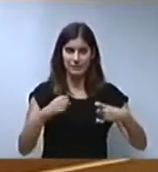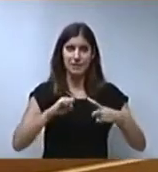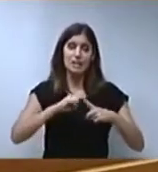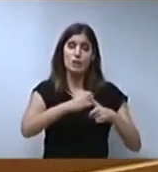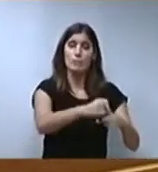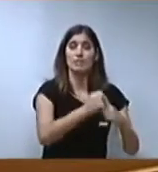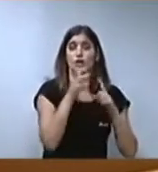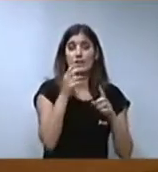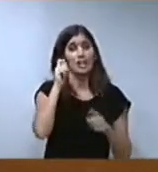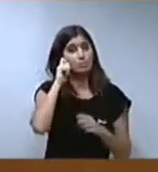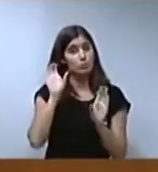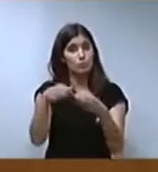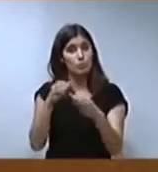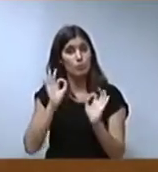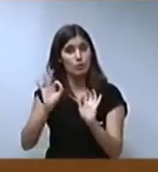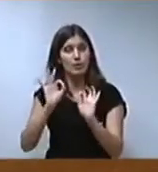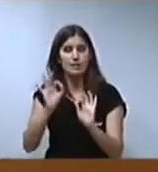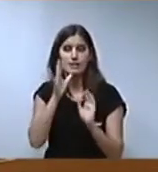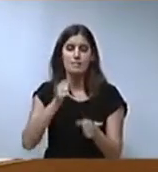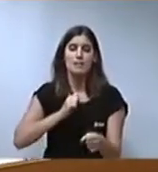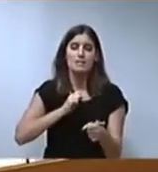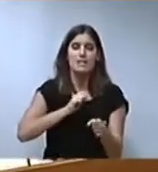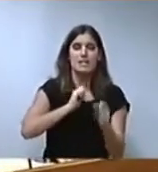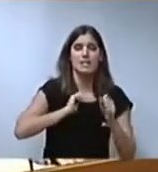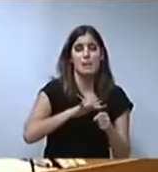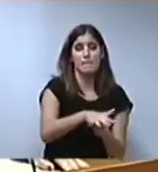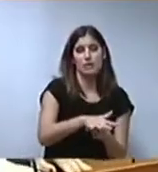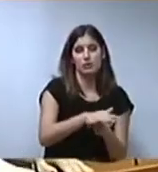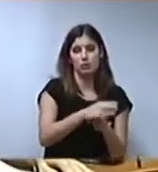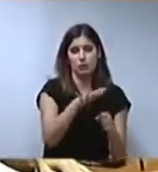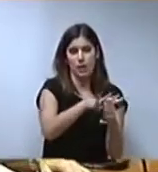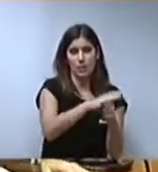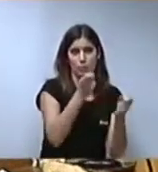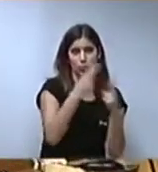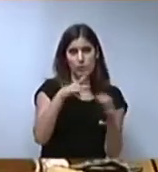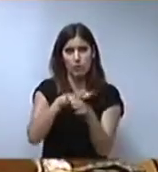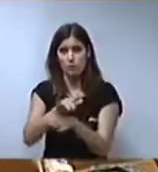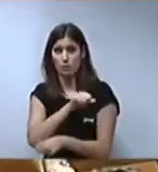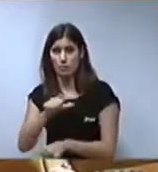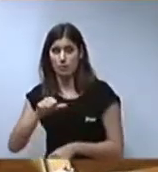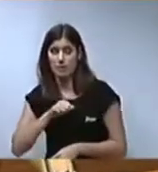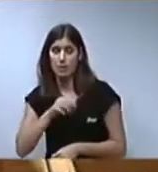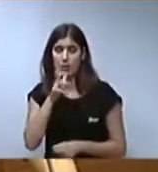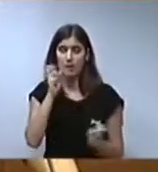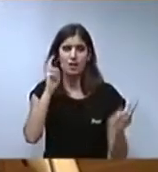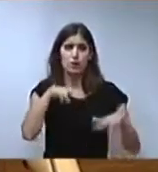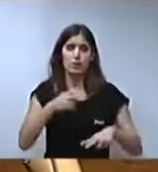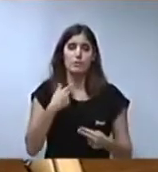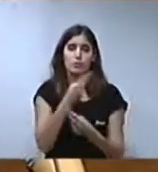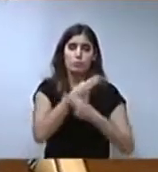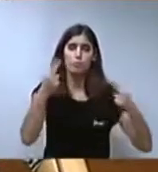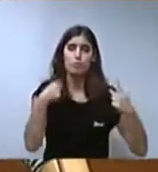dones i l'impacte en l'àmbit tant públic com privat i impulsar els recorregiments públics necessaris per a